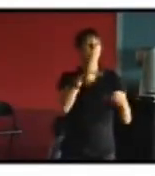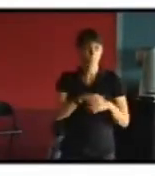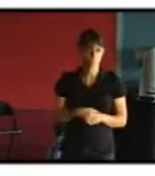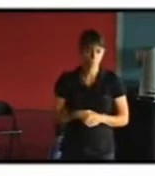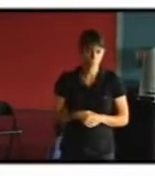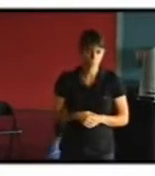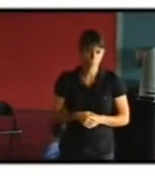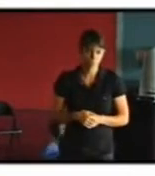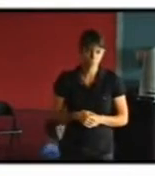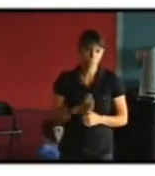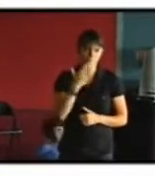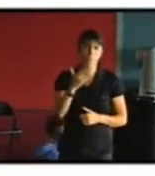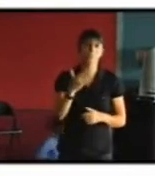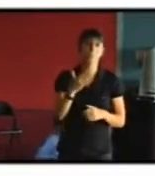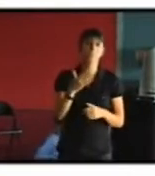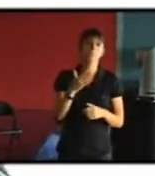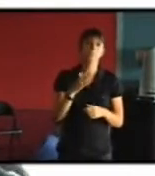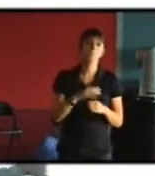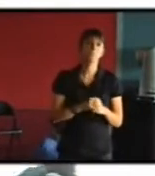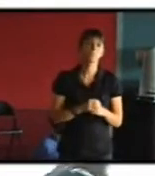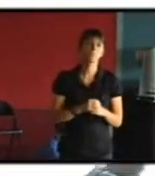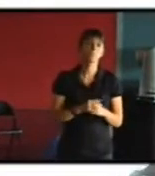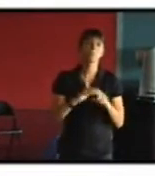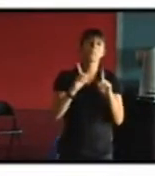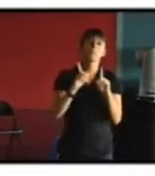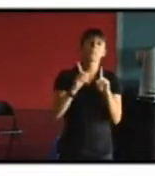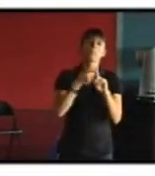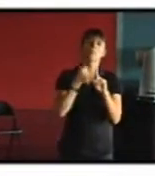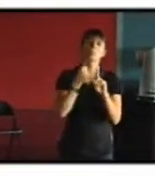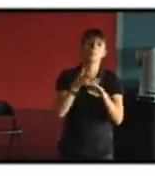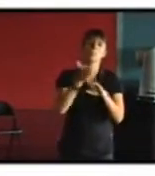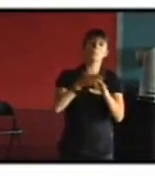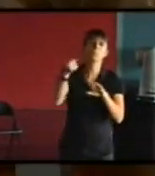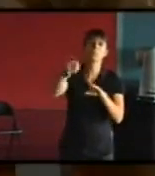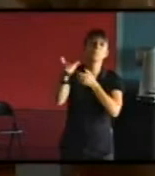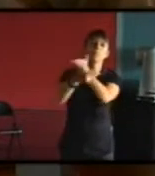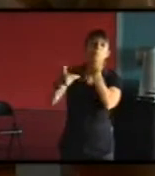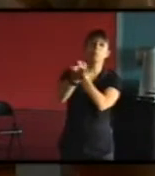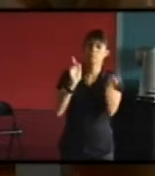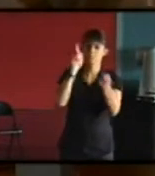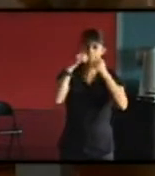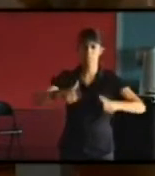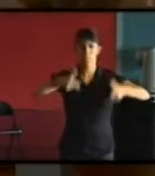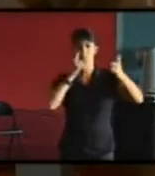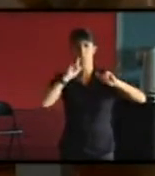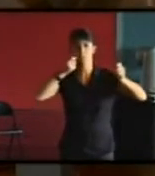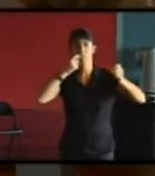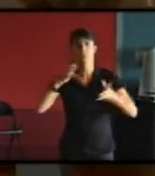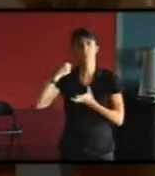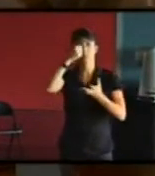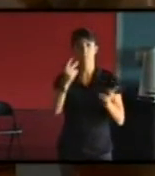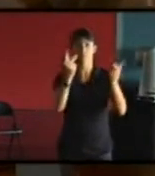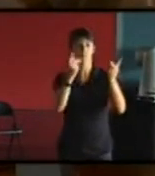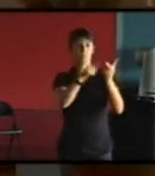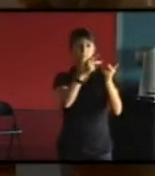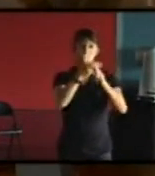bien définir ce qu'on entend par un bâtiment qui a une valeur patrimoniale parce que bien souvent si on est